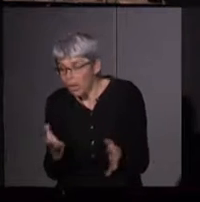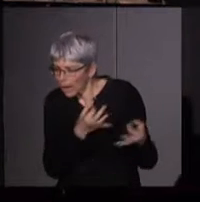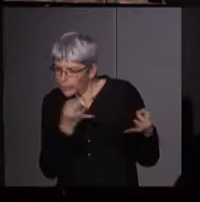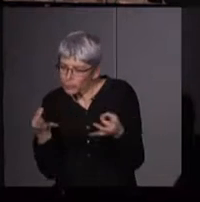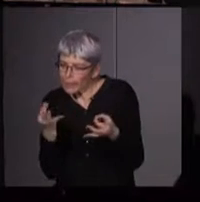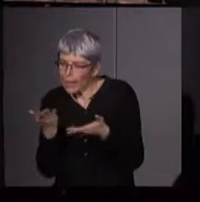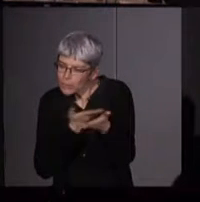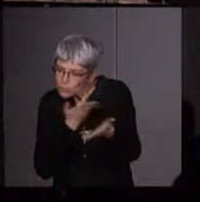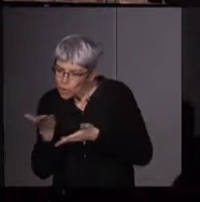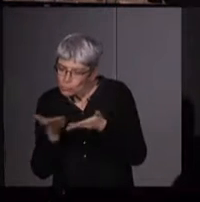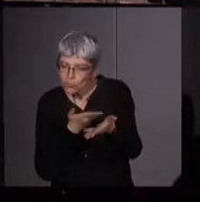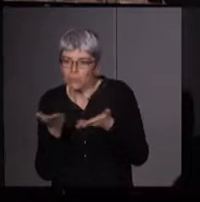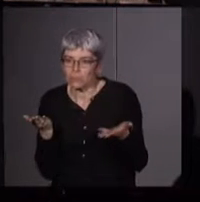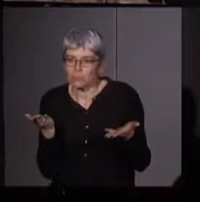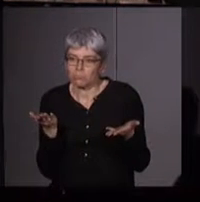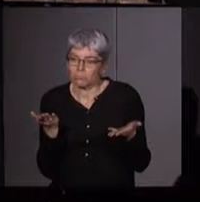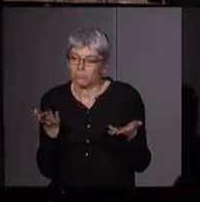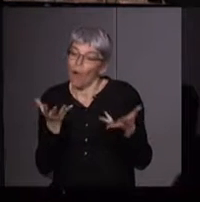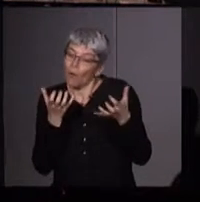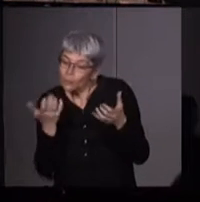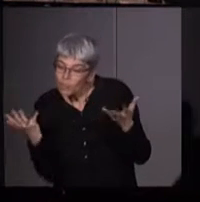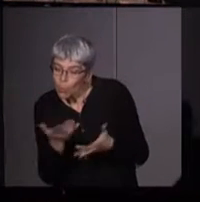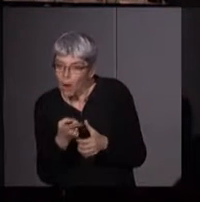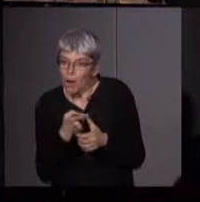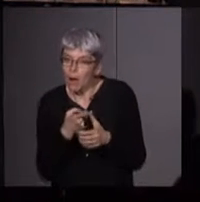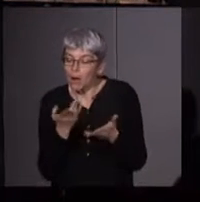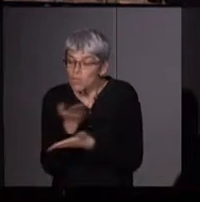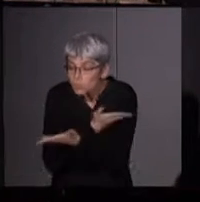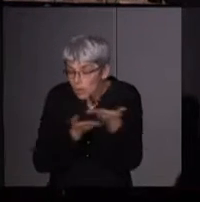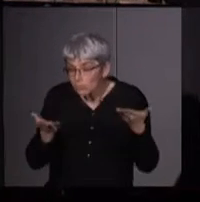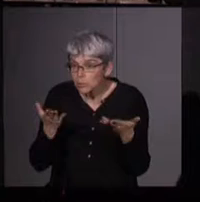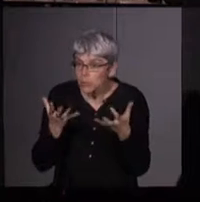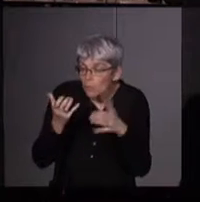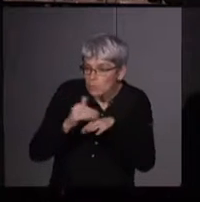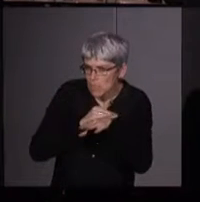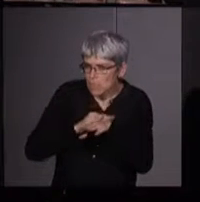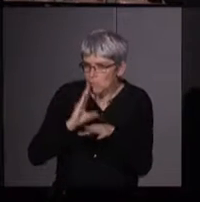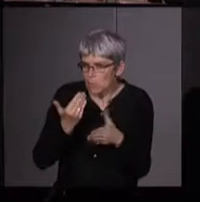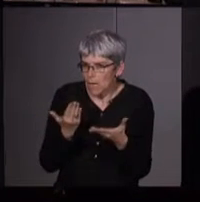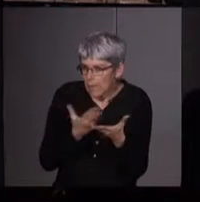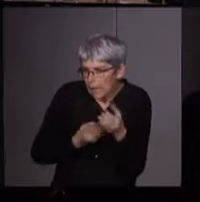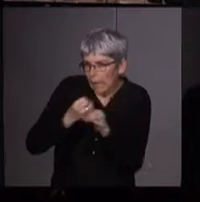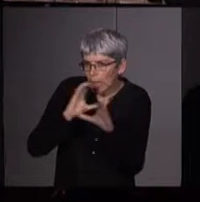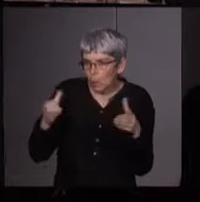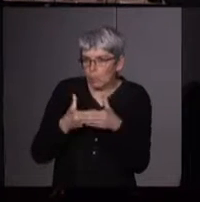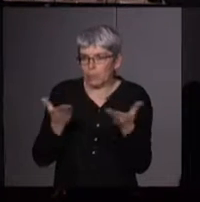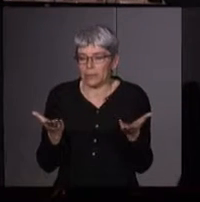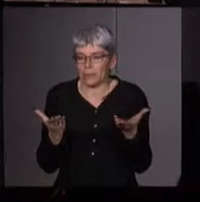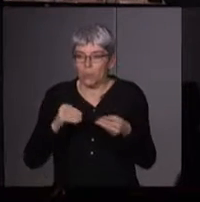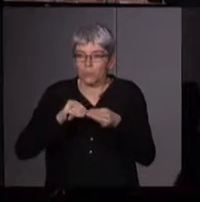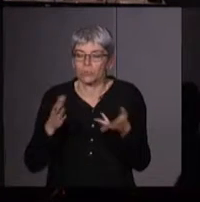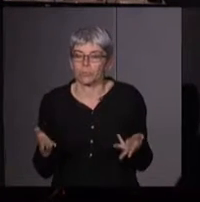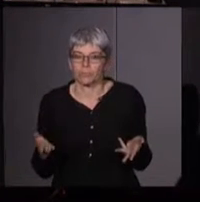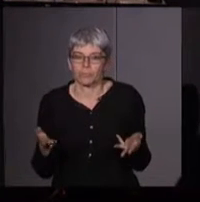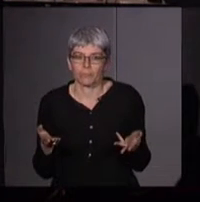régulière pour parler de leurs désirs et de leurs envies politiques et surtout pour